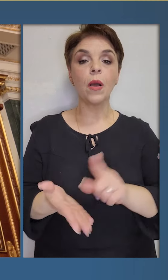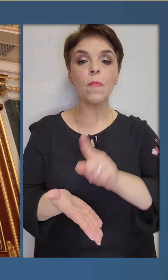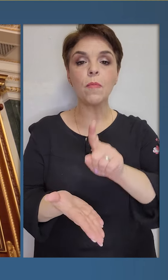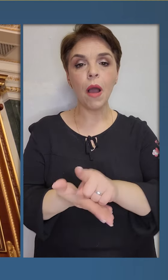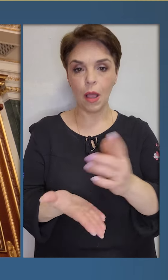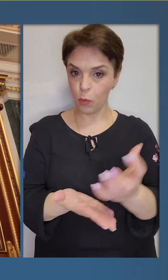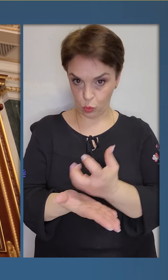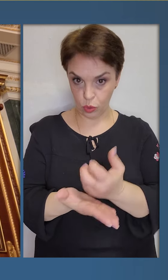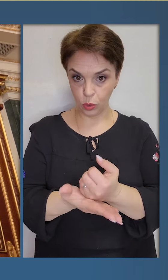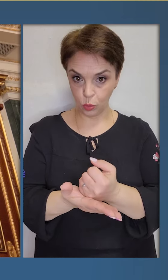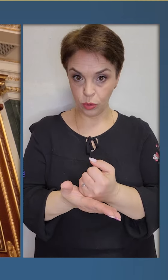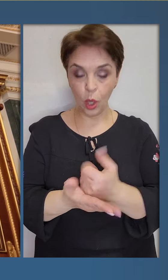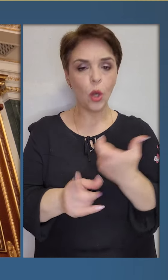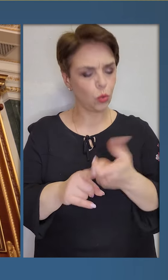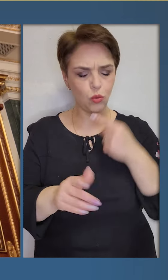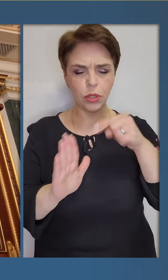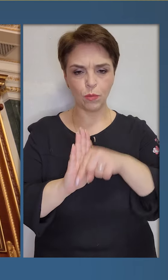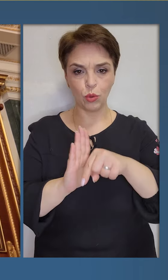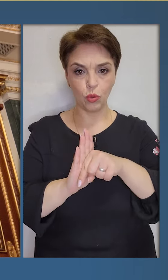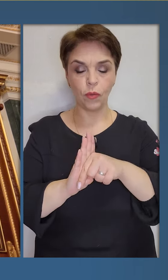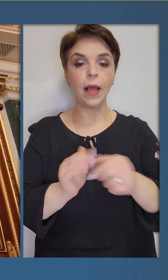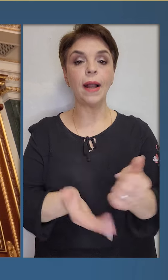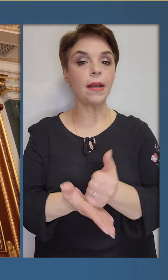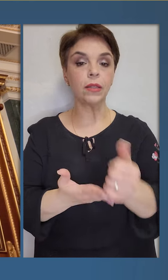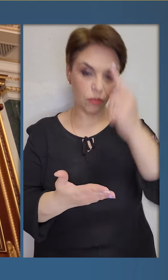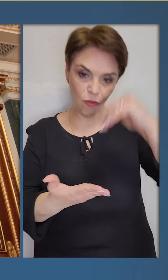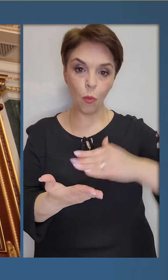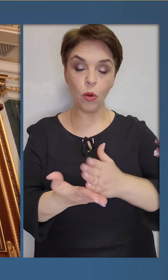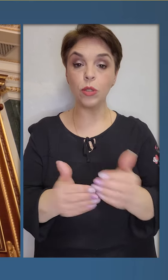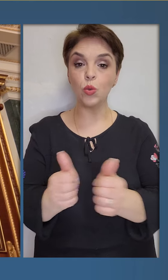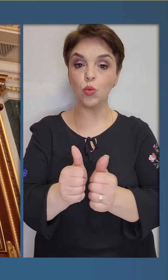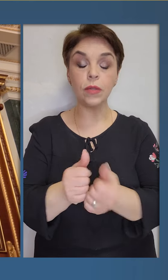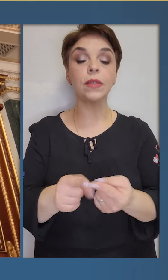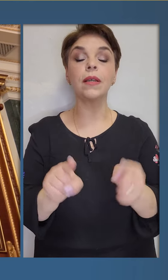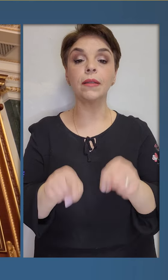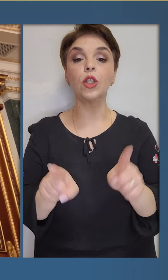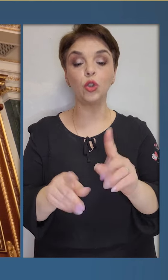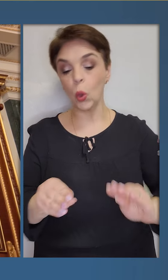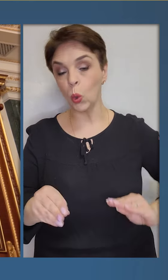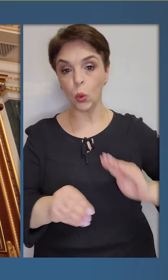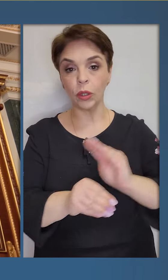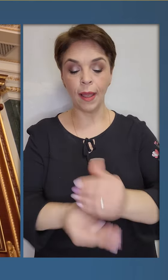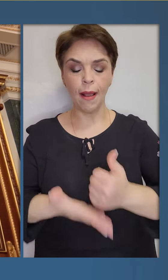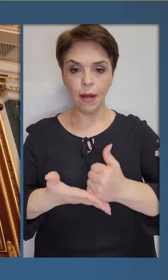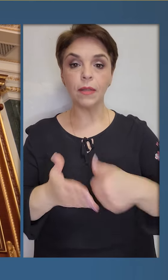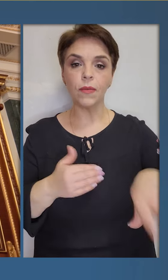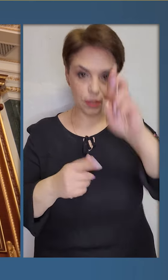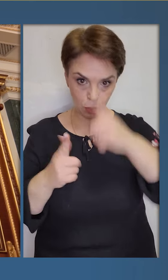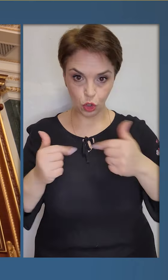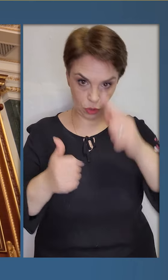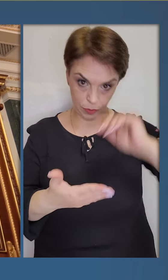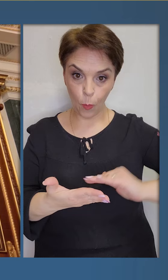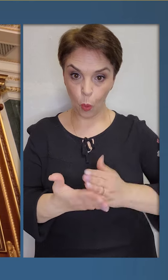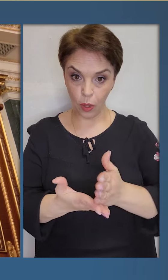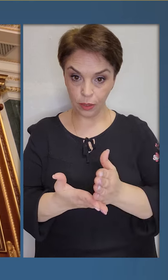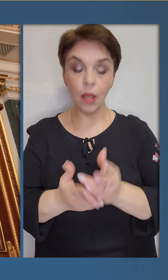яких маємо досягнути. Дуже змістовно. Лідерство у політиці сусідства – це те, що додає лідерство всій